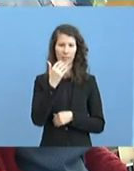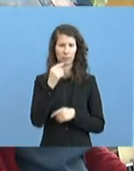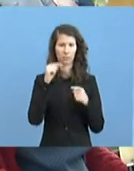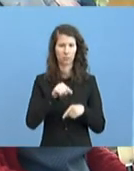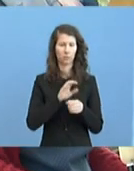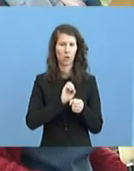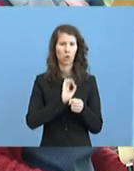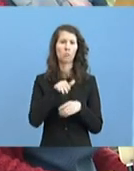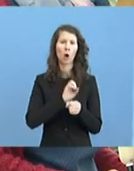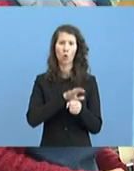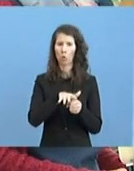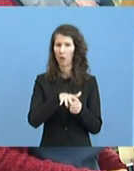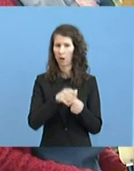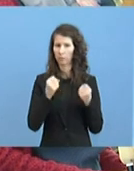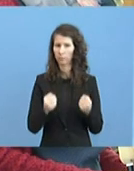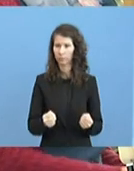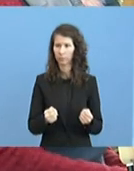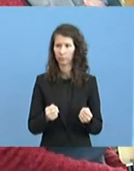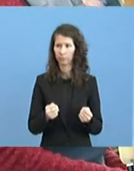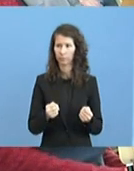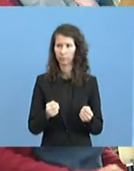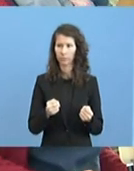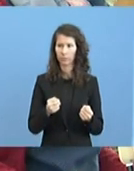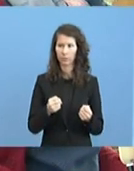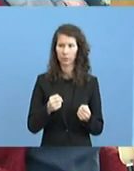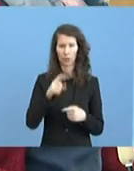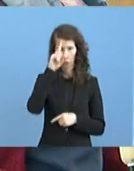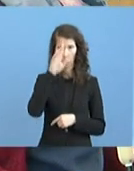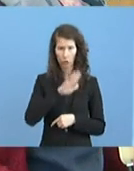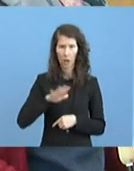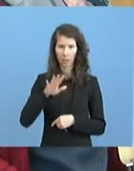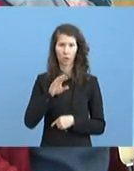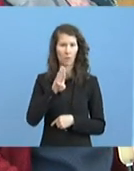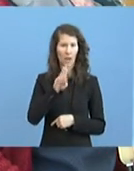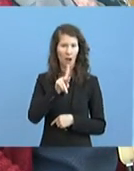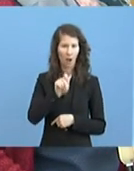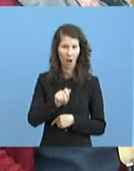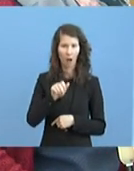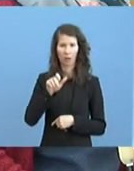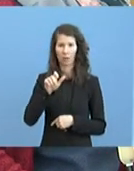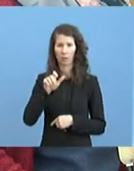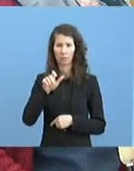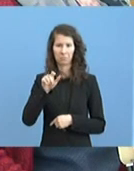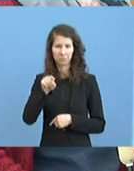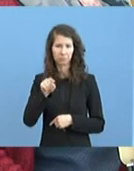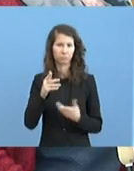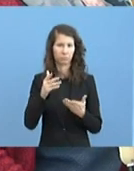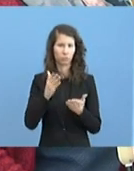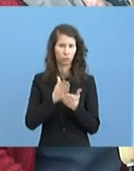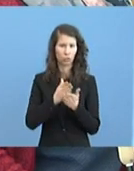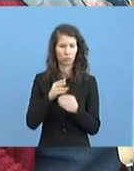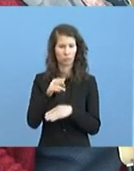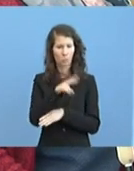Also nach Angaben von dem Bundeskriminalamt und dem Verfassungsschutz steht dieser Sender jetzt unter Beobachtung wegen dieser Sachen, wegen dieser